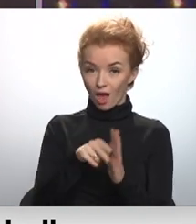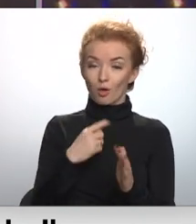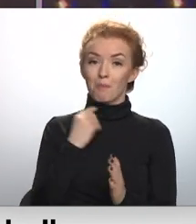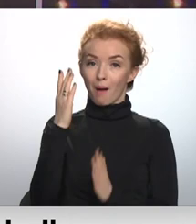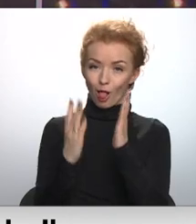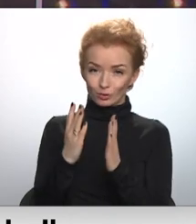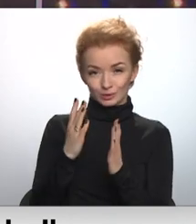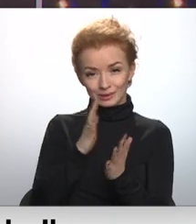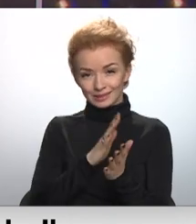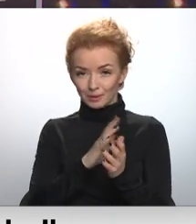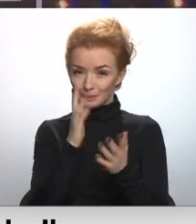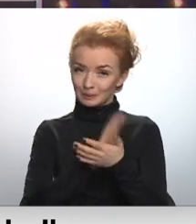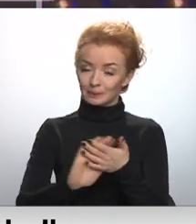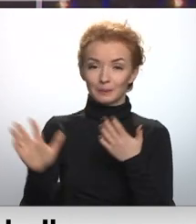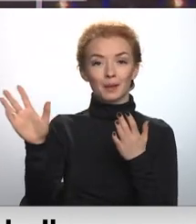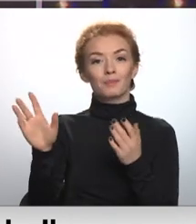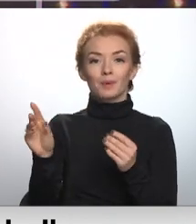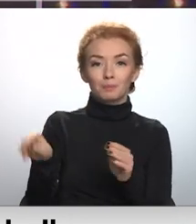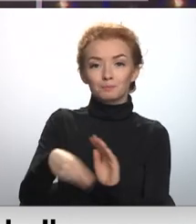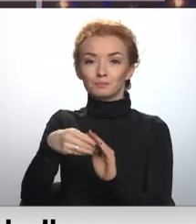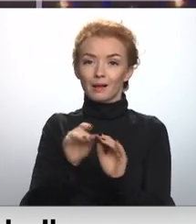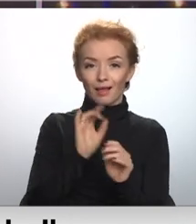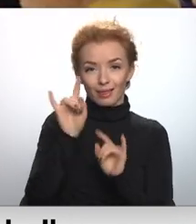netiešu pirkšanu gadu pirms saimas vēlēšanām?